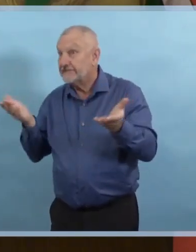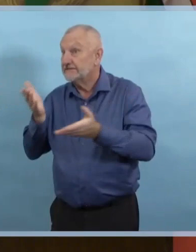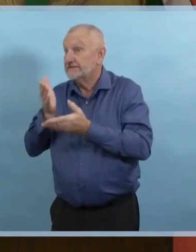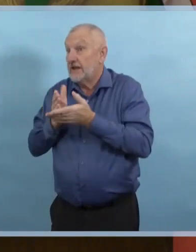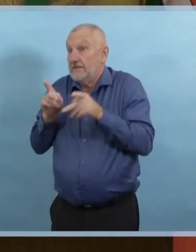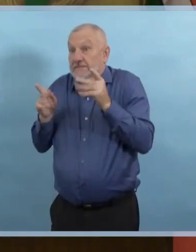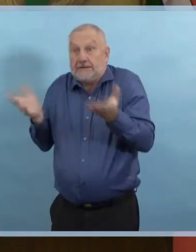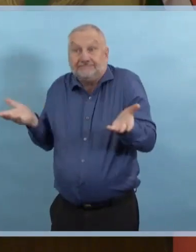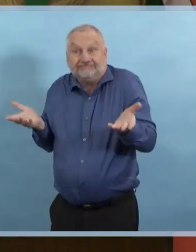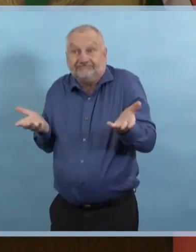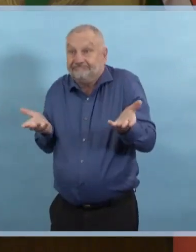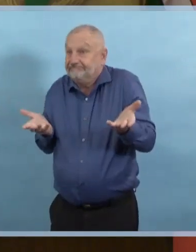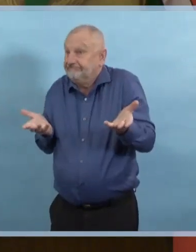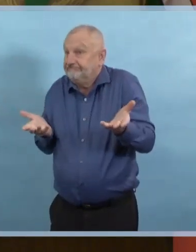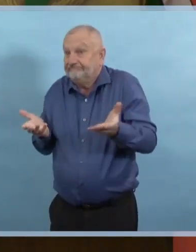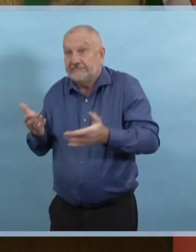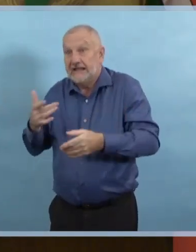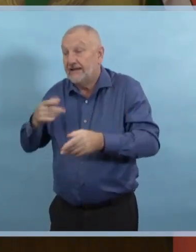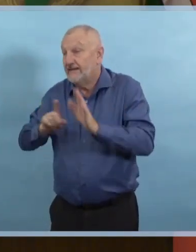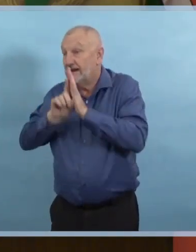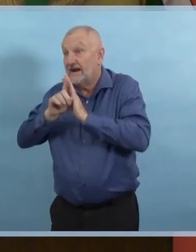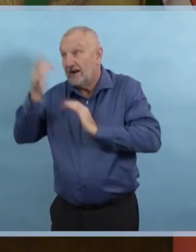si nous voulons avoir du succès.